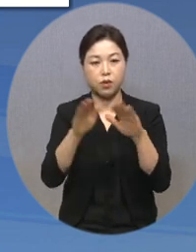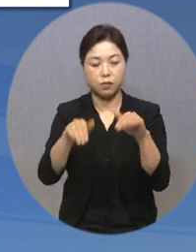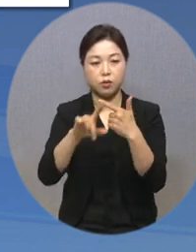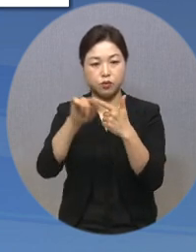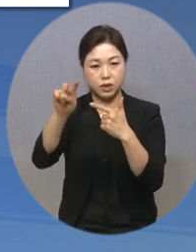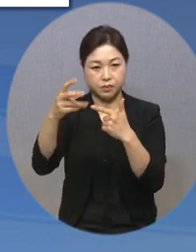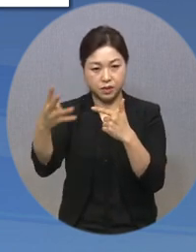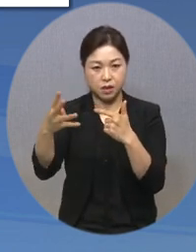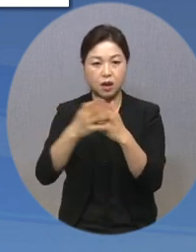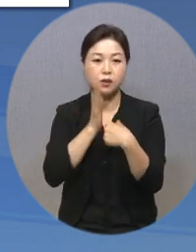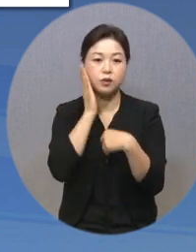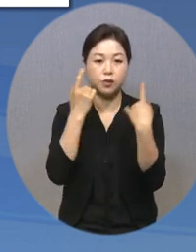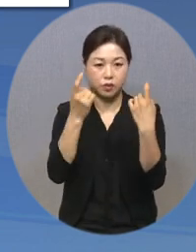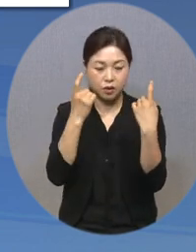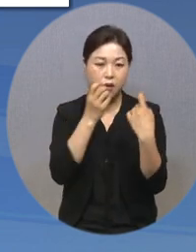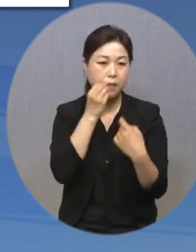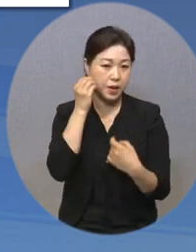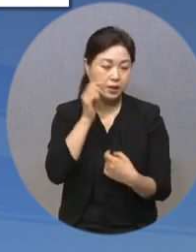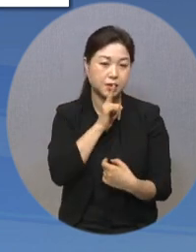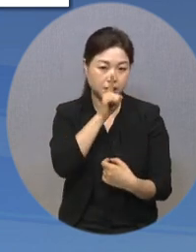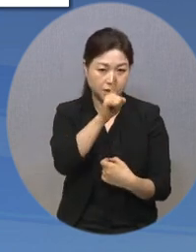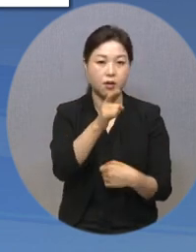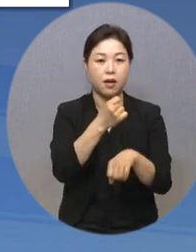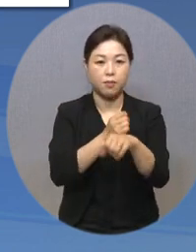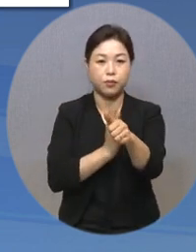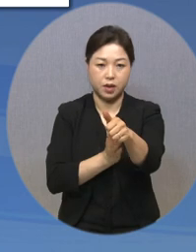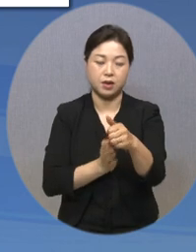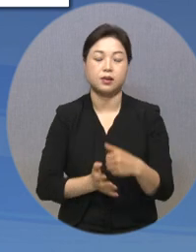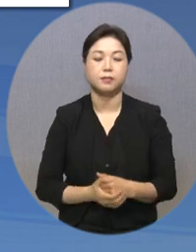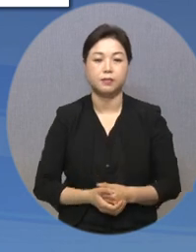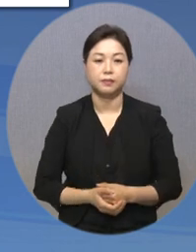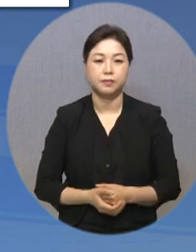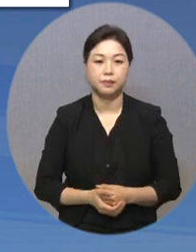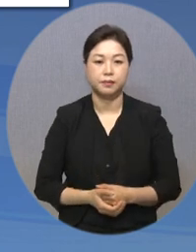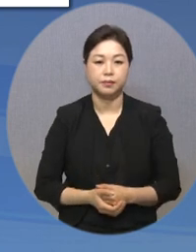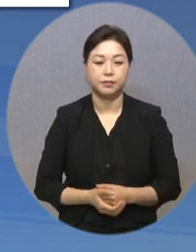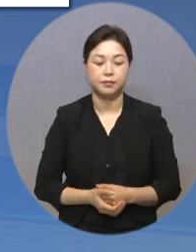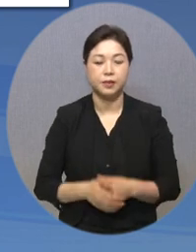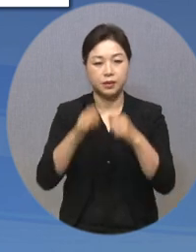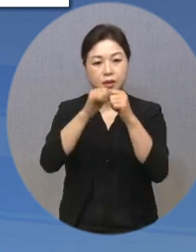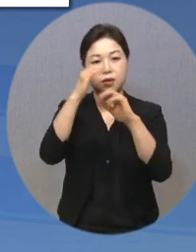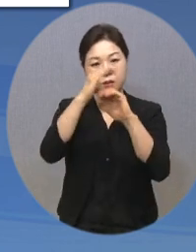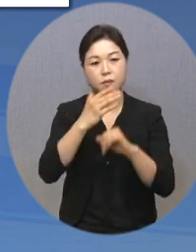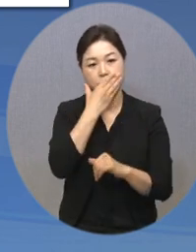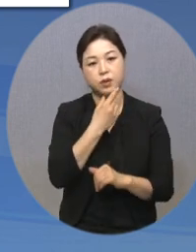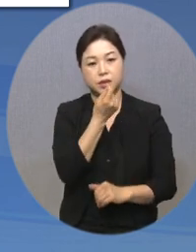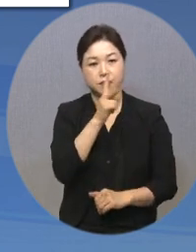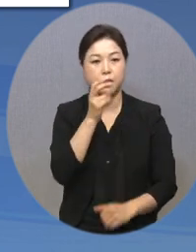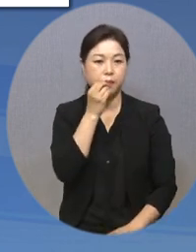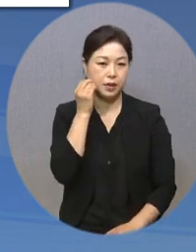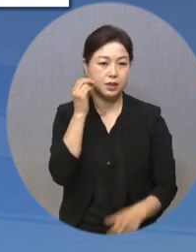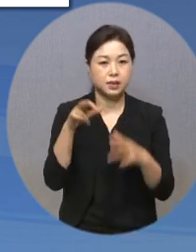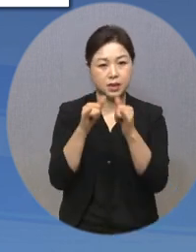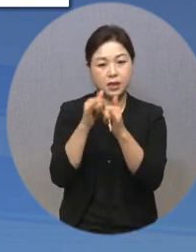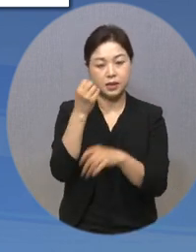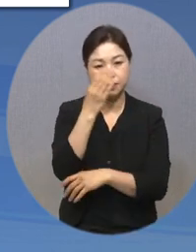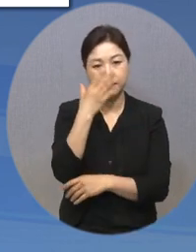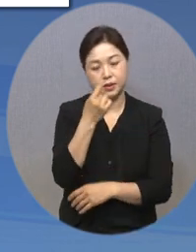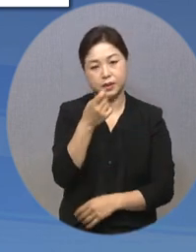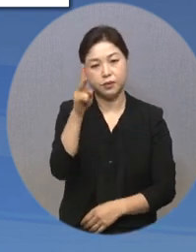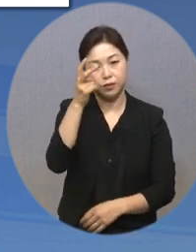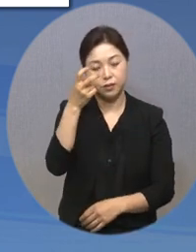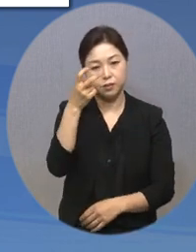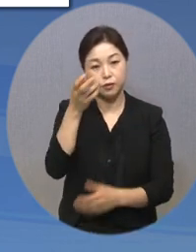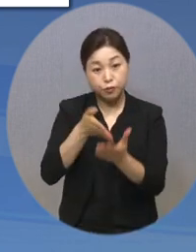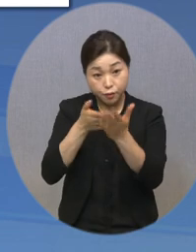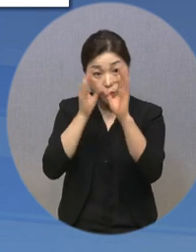초롱여행 누리집에서 접수하면 됩니다. 이 밖의 자세한 사항은 웹폐뉴스 홈페이지와 장애인신문, 복지TV